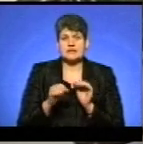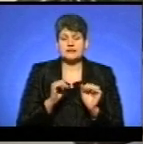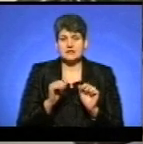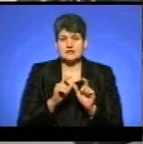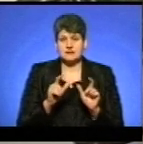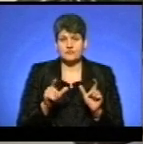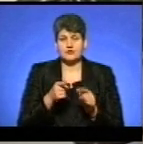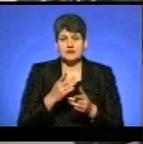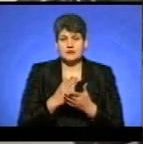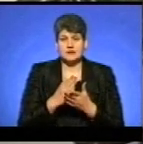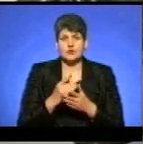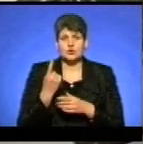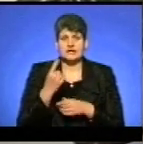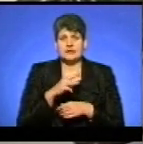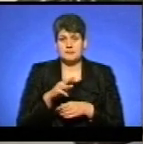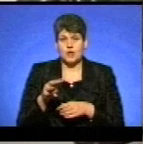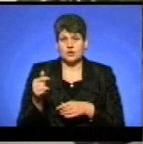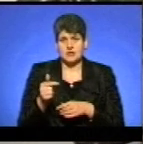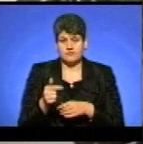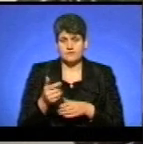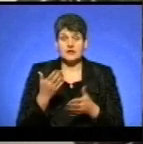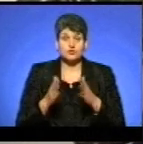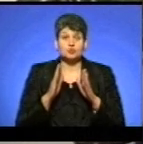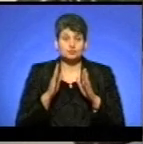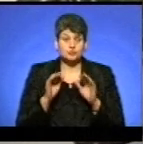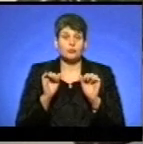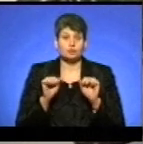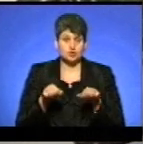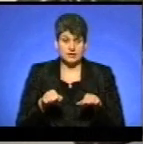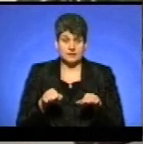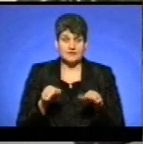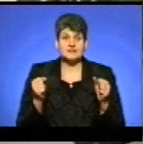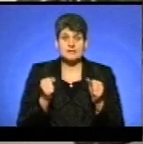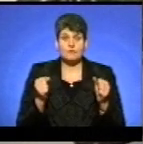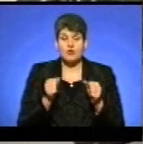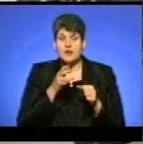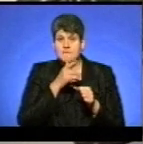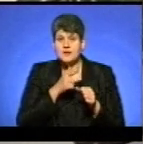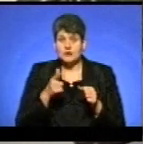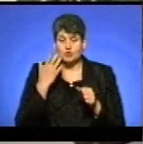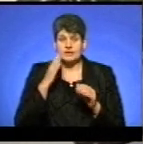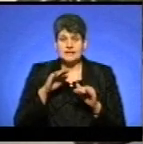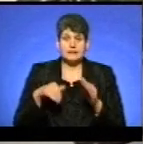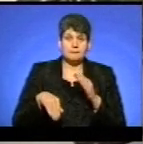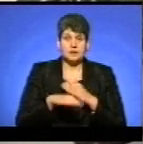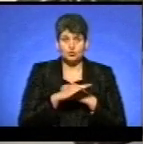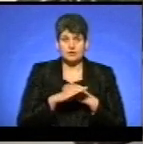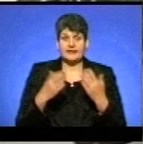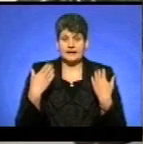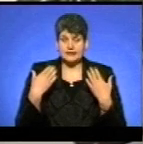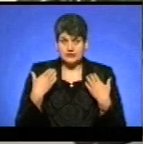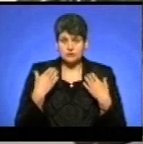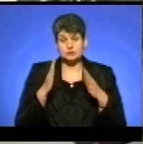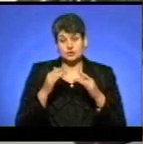закладу, вона складає 1 мільйон гривень. Якщо буде тільки можливість у зимовий період, коли діти підуть на кині, коли буде дозволяти